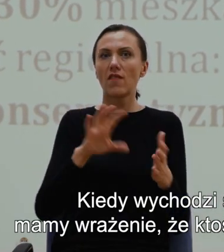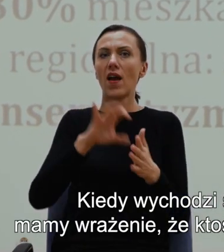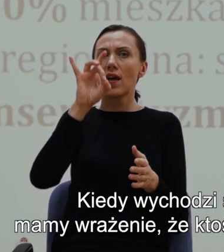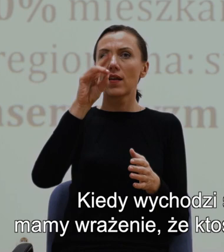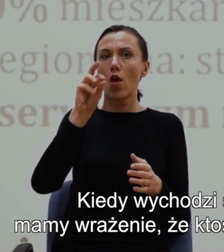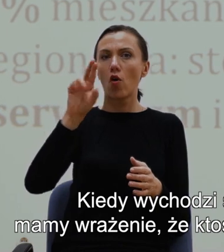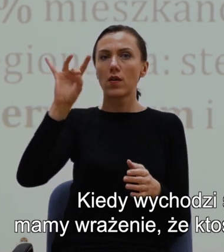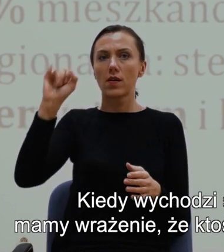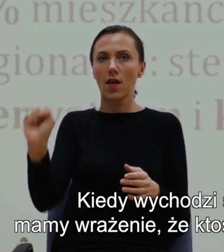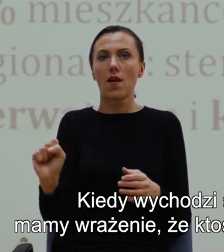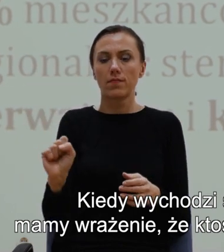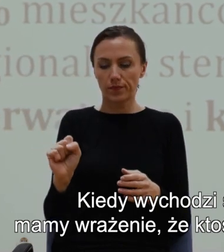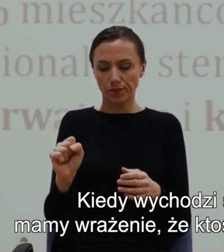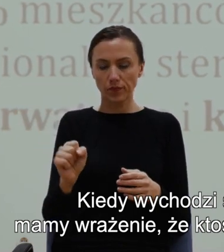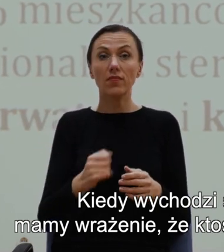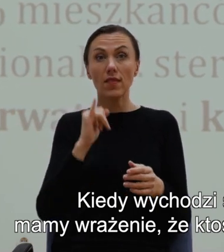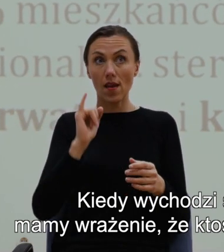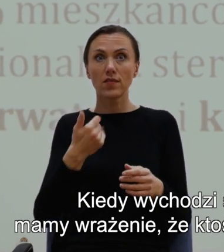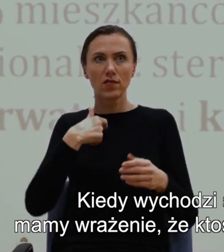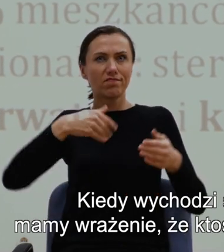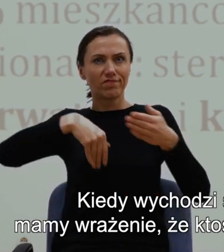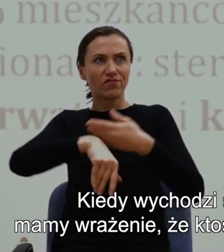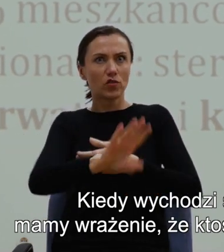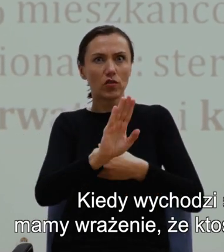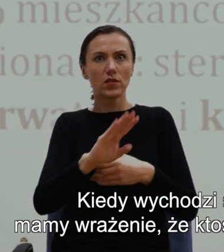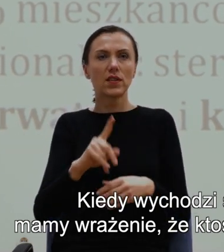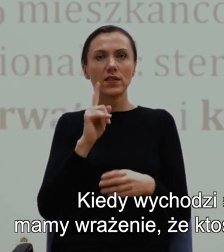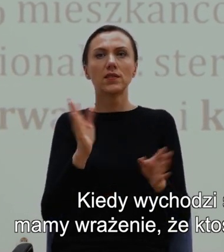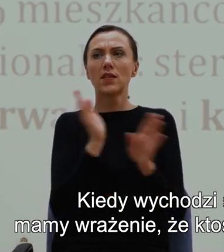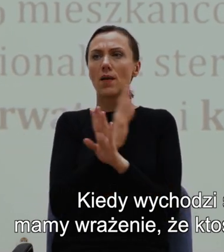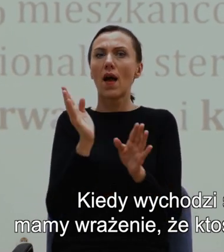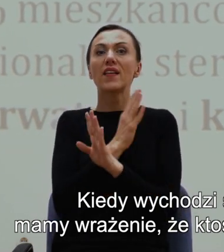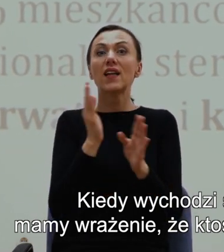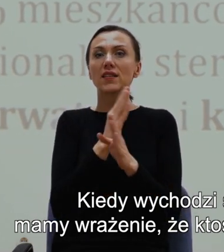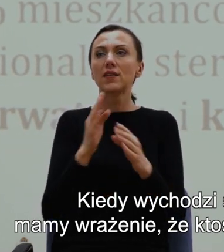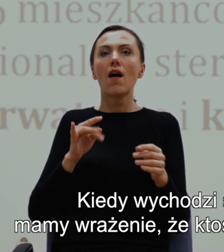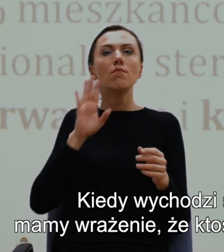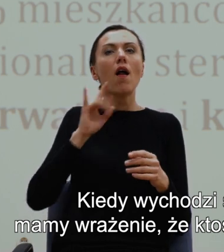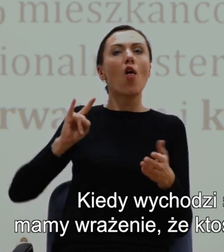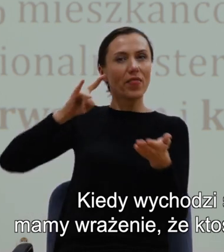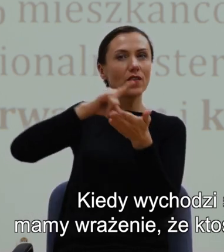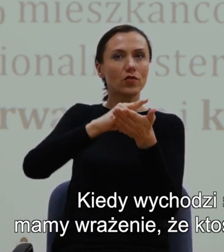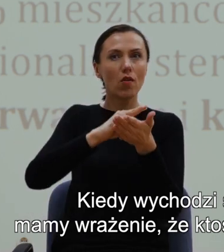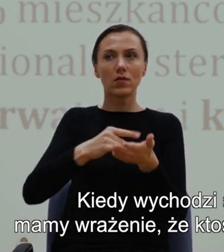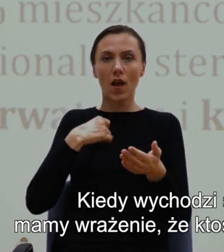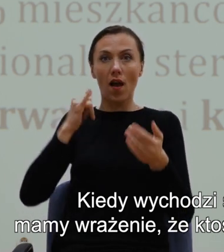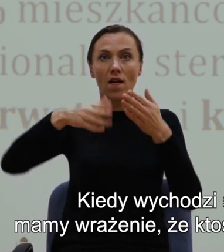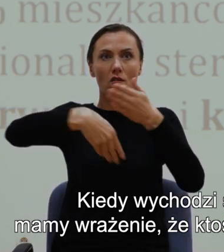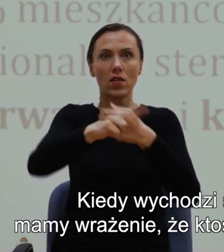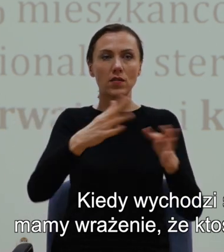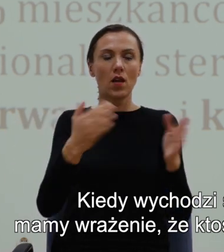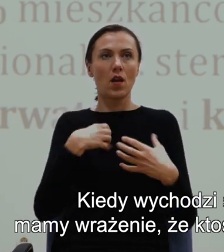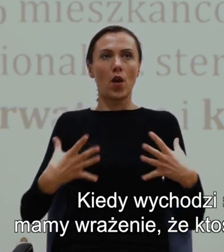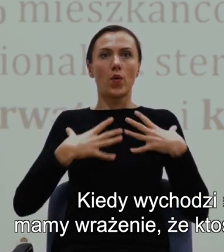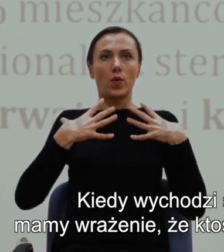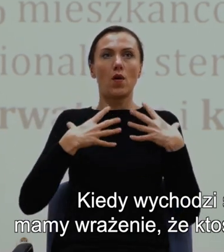Kiedy wychodzi się z klimatyzowanych pomieszczeń lotniska, mamy wrażenie, że ktoś uderzył nas w